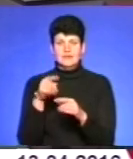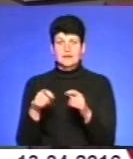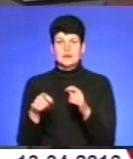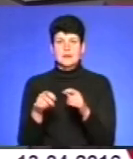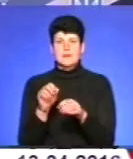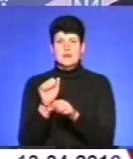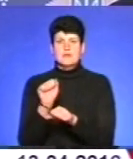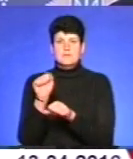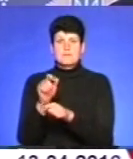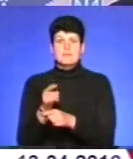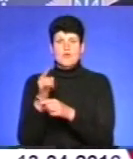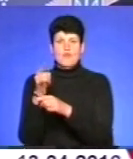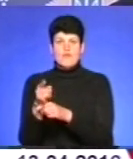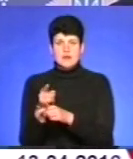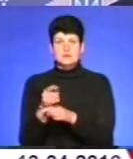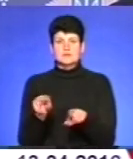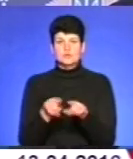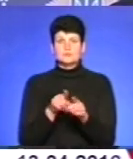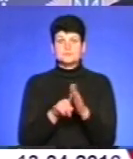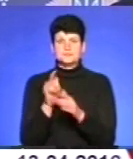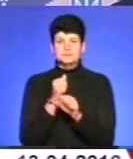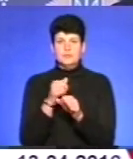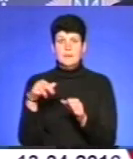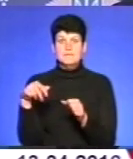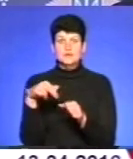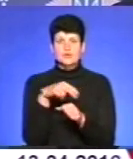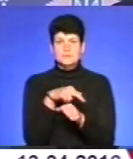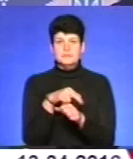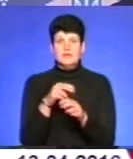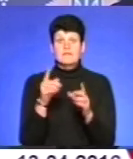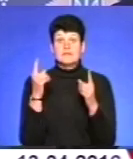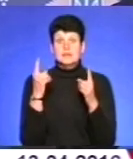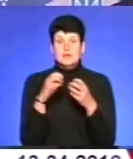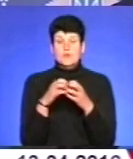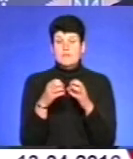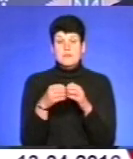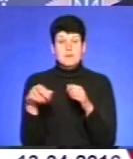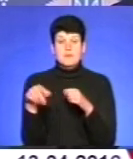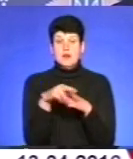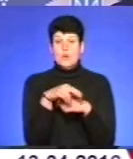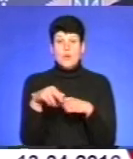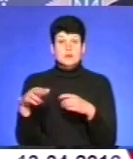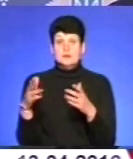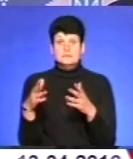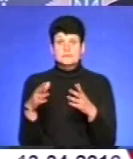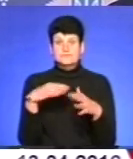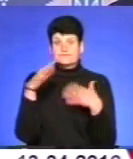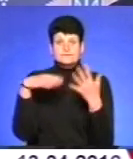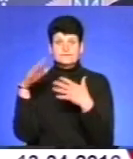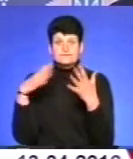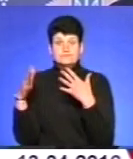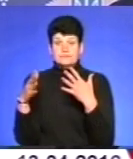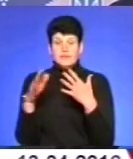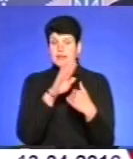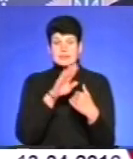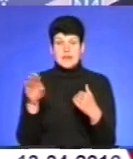працювати з пішоходами. Велика проблема була, тому що пішоходи переходили хаотично в дорожнє покриття, не по